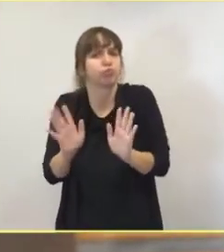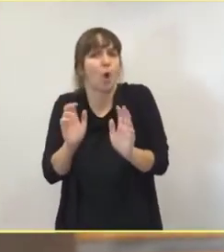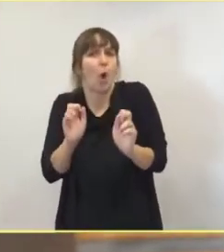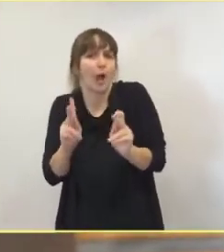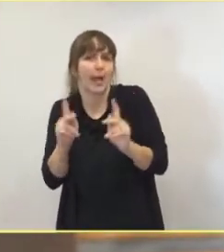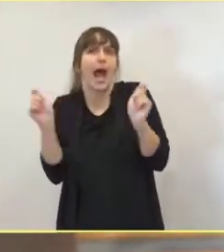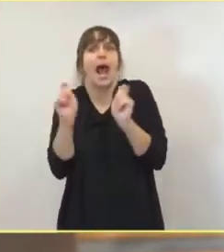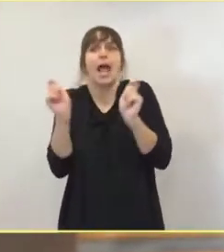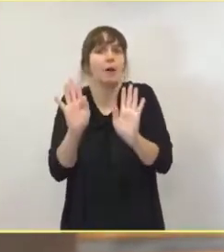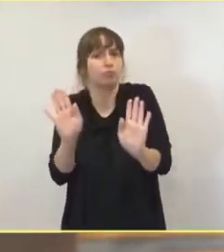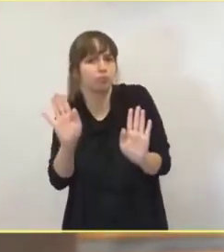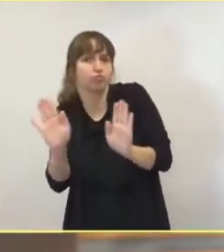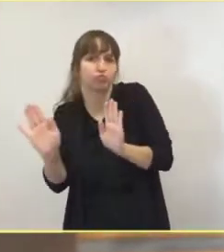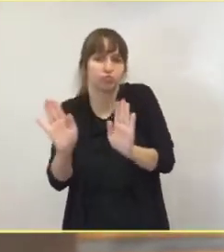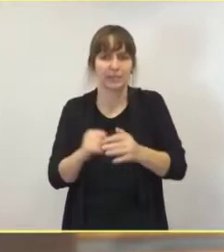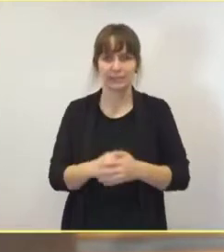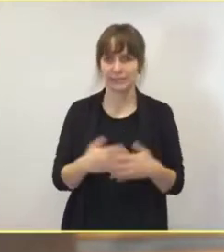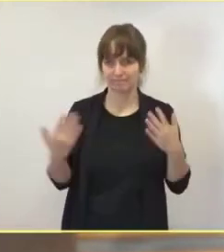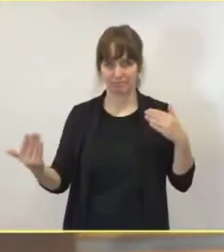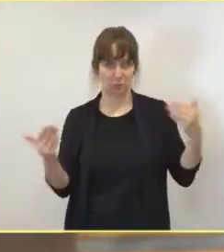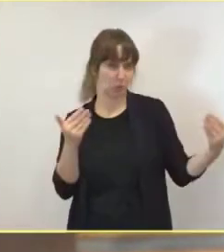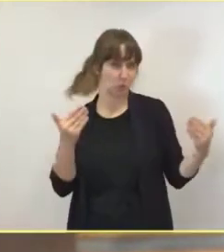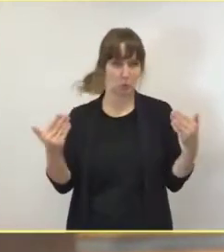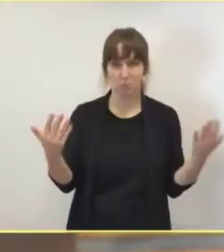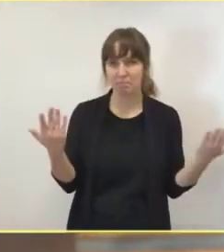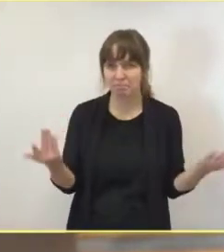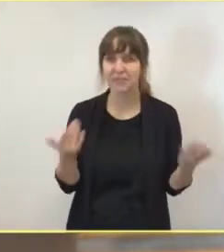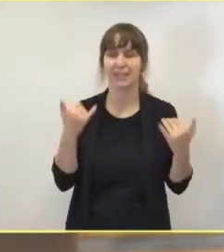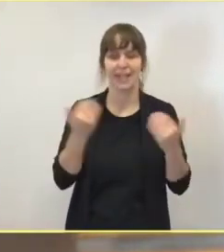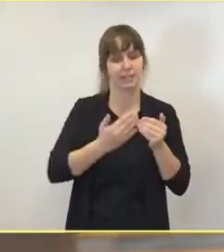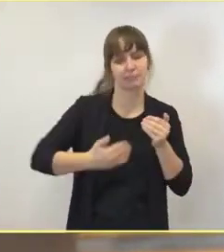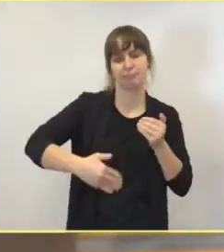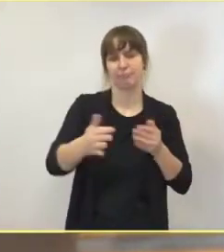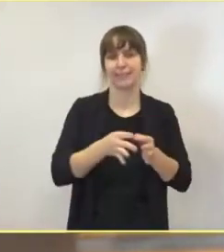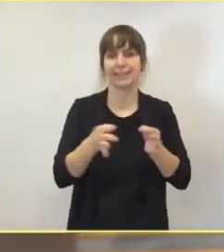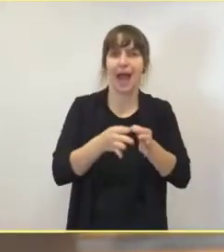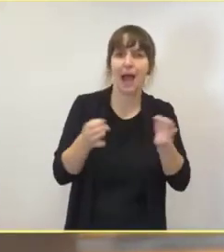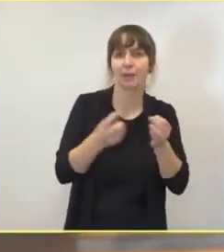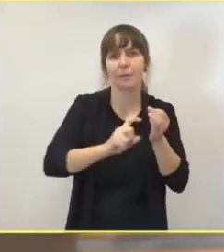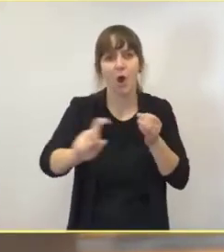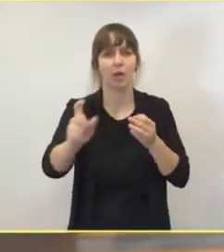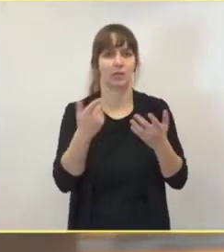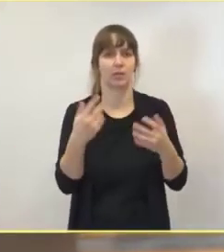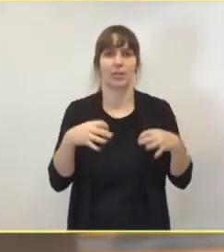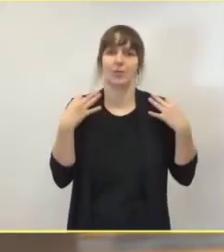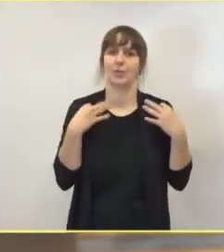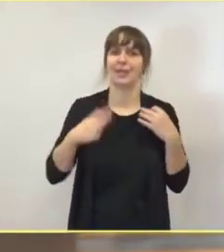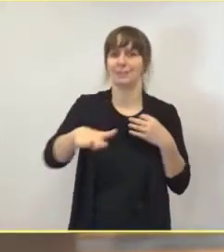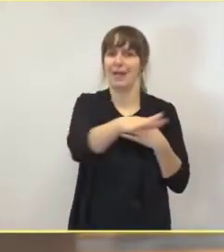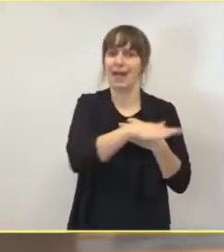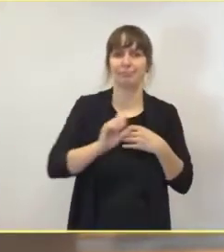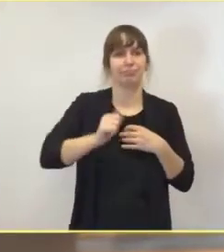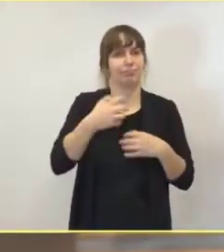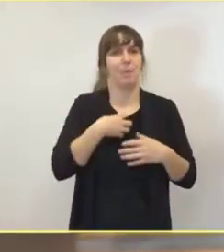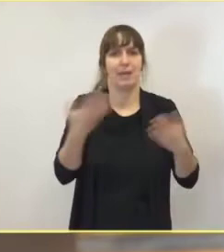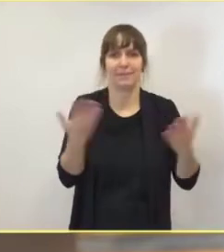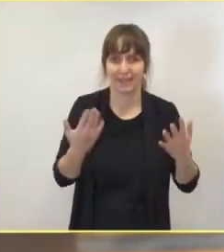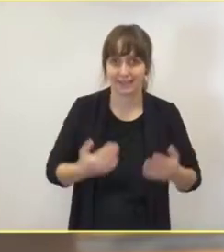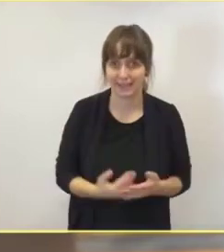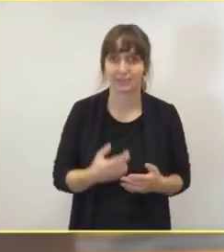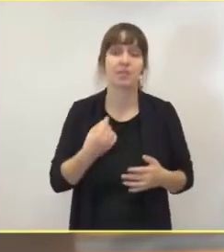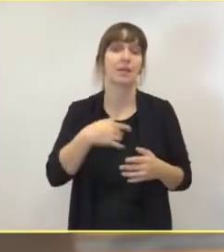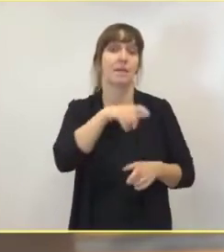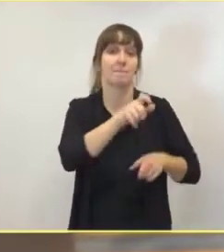Was wird denn das größte Problem für den Gesundheitssektor jetzt in den nächsten Tagen und in den nächsten Wochen? Ist es die Tatsache, dass immer mehr Personal